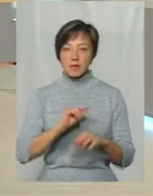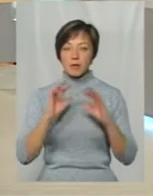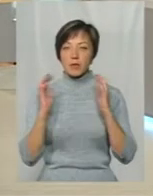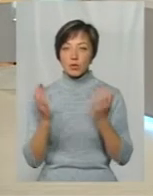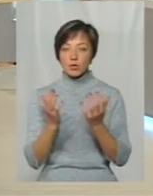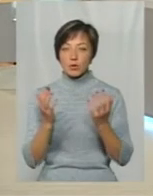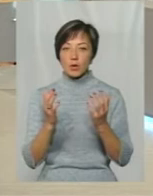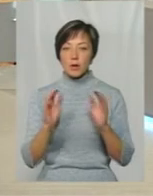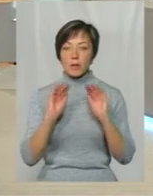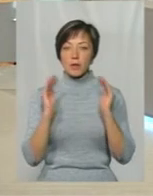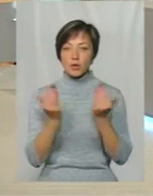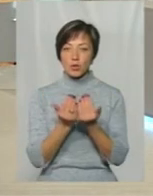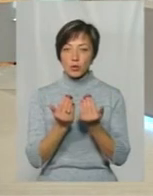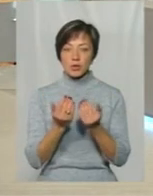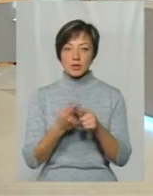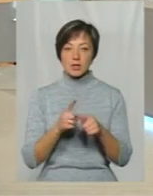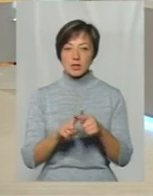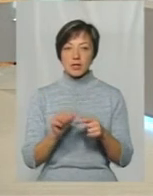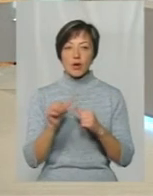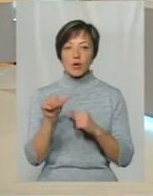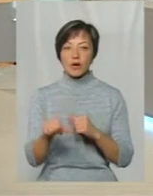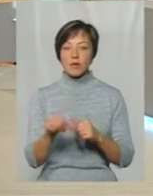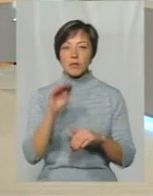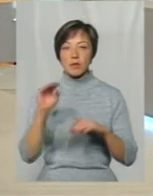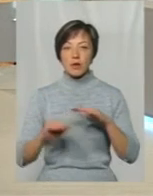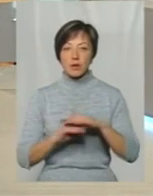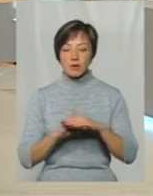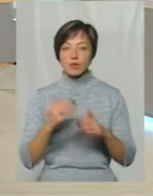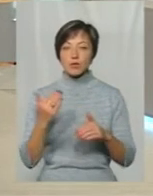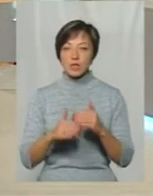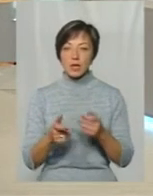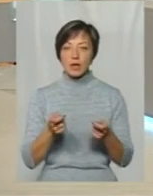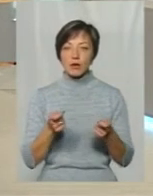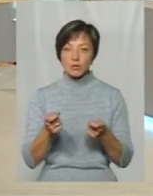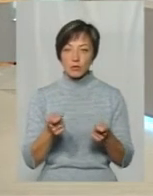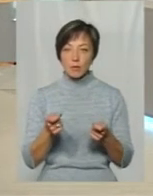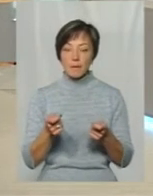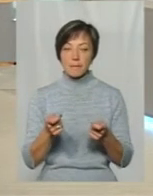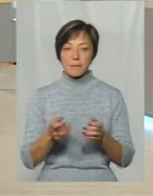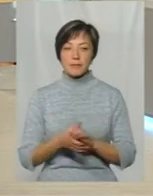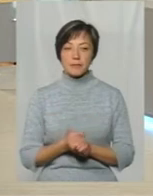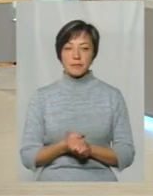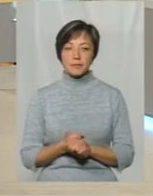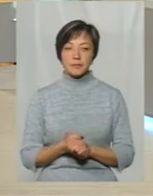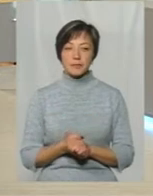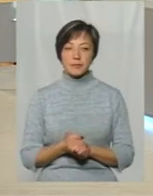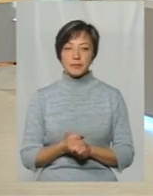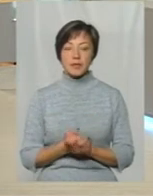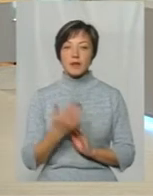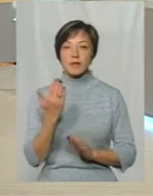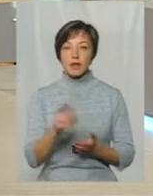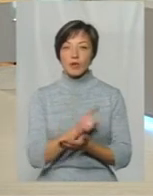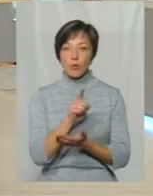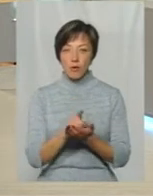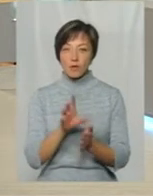притулку, вони також відносяться? Ні, окремо, вони ж підпорядковані вже керуючому притулку Так зрозуміло А скажіть, в їхні обов'язки